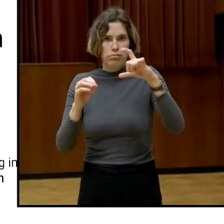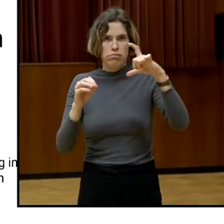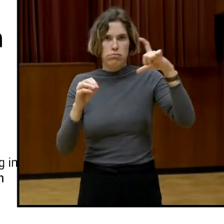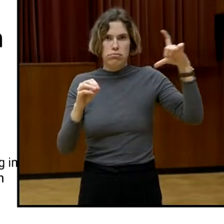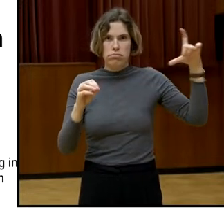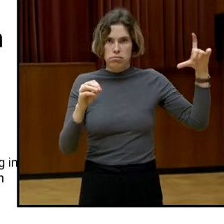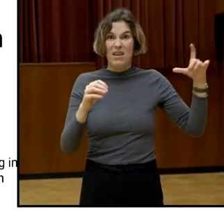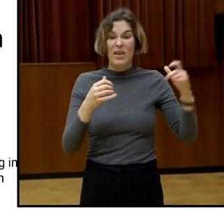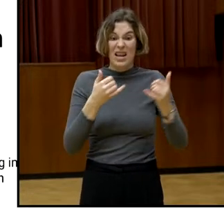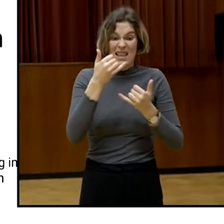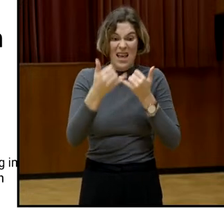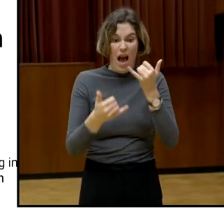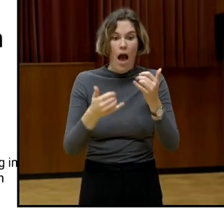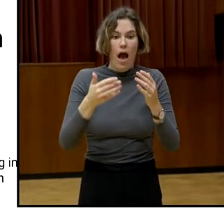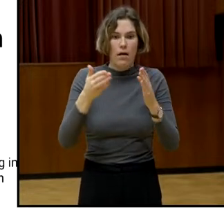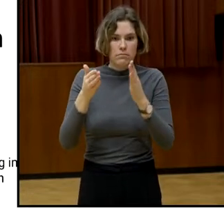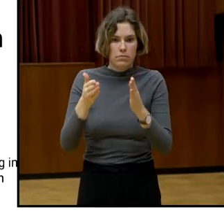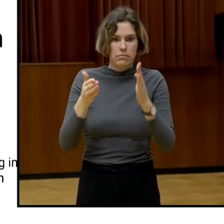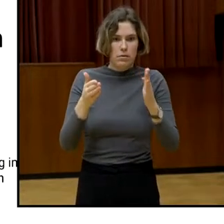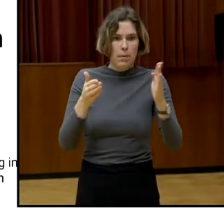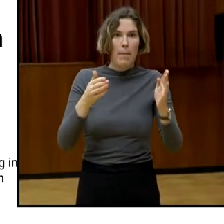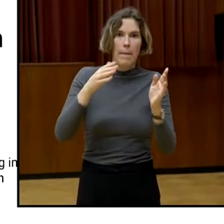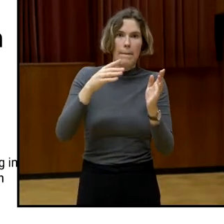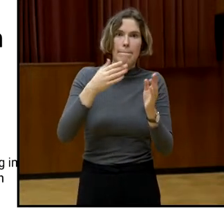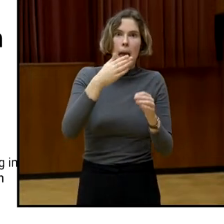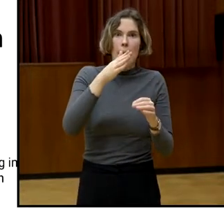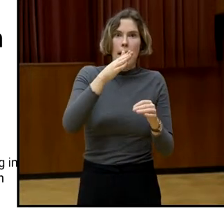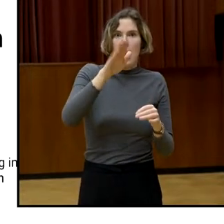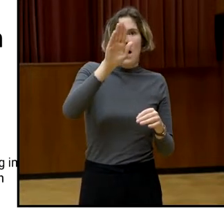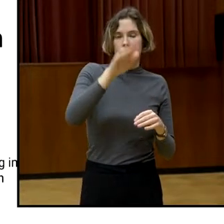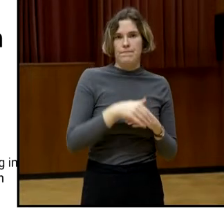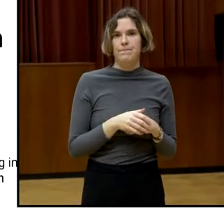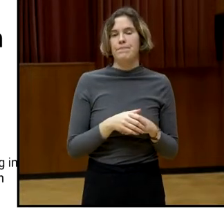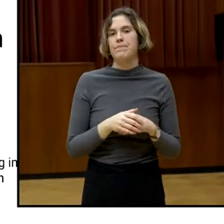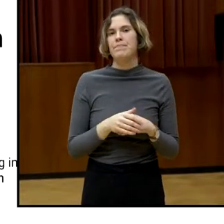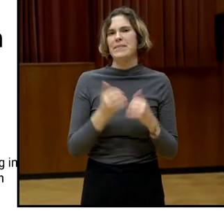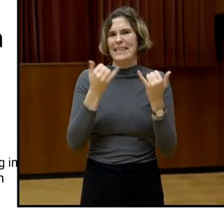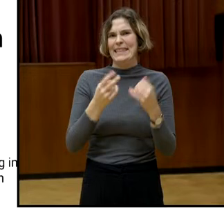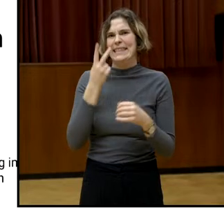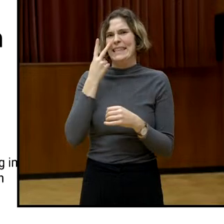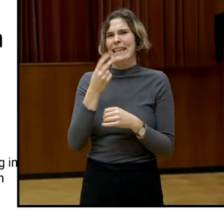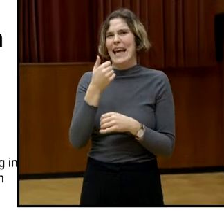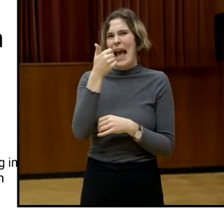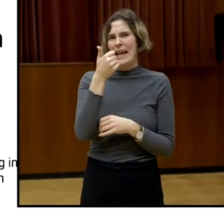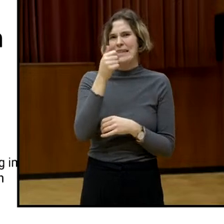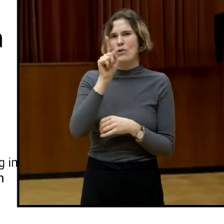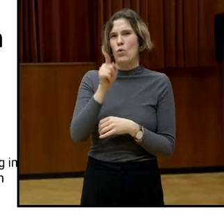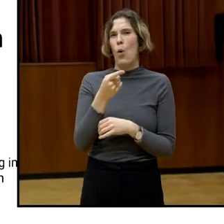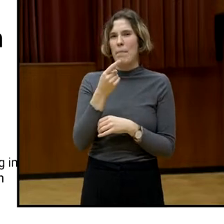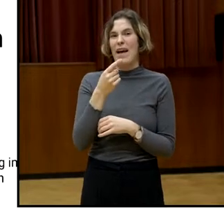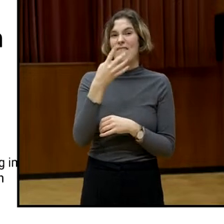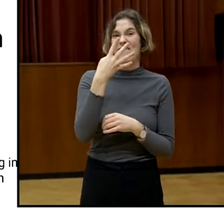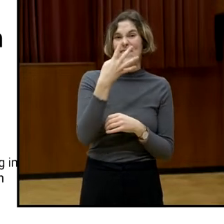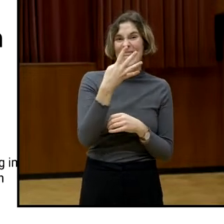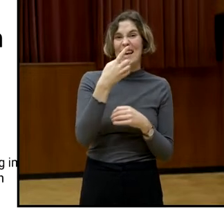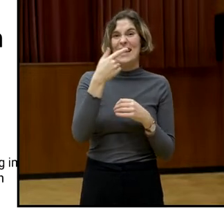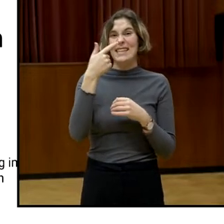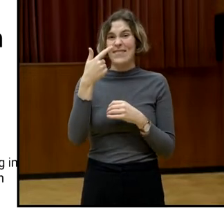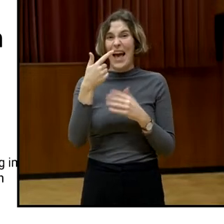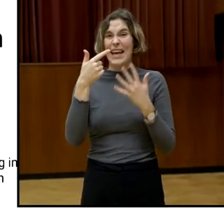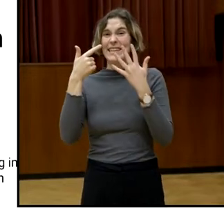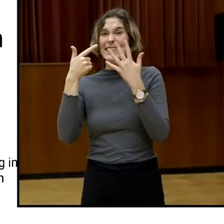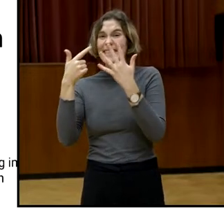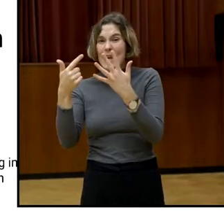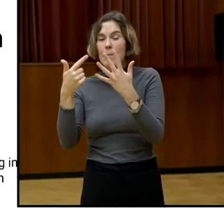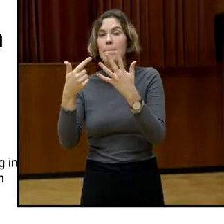Zahl ist da 1,427 Millionen Menschen, die da